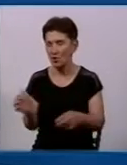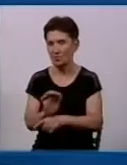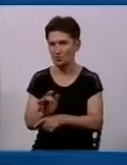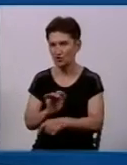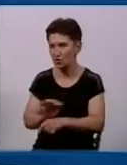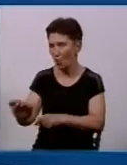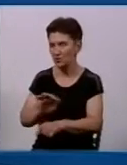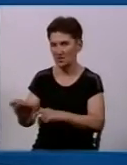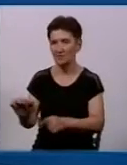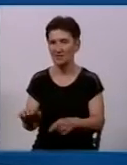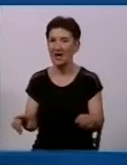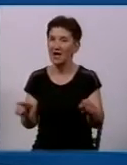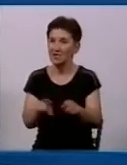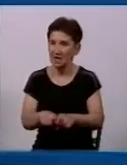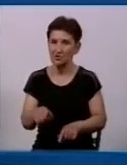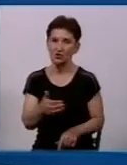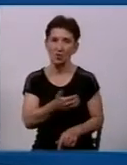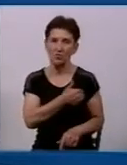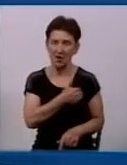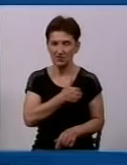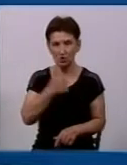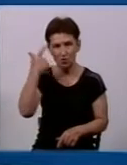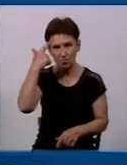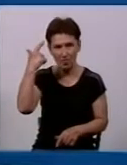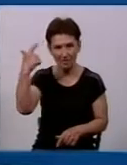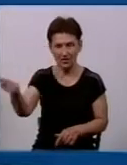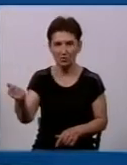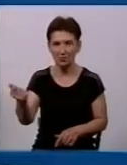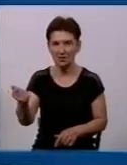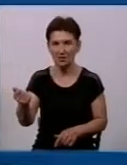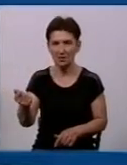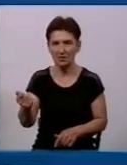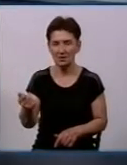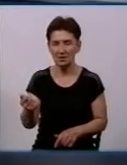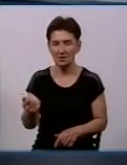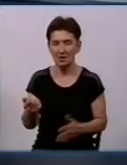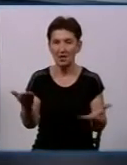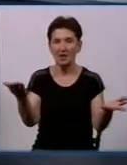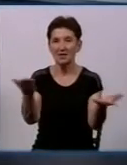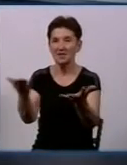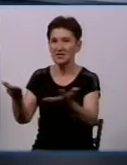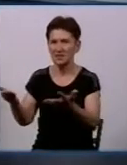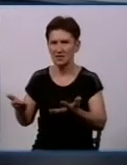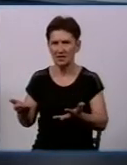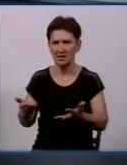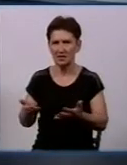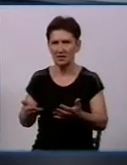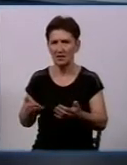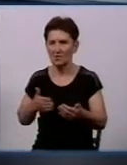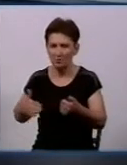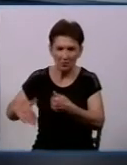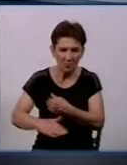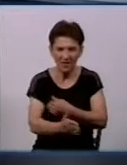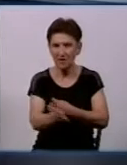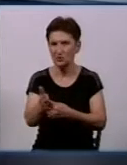Також вважано повідомити, які там під'їздні шляхи. Можливо сказати,